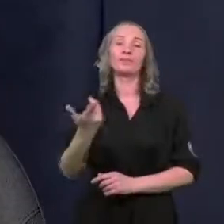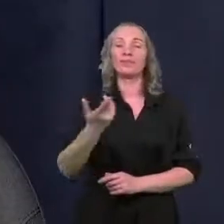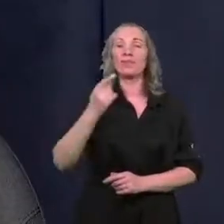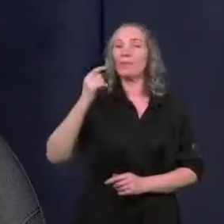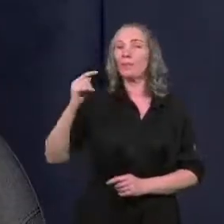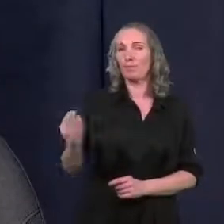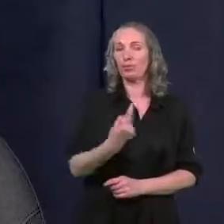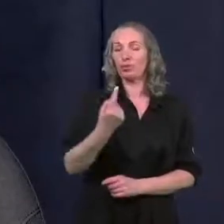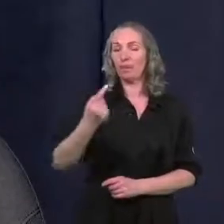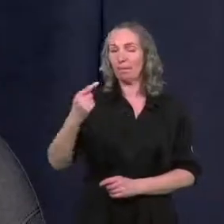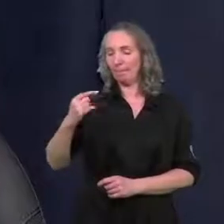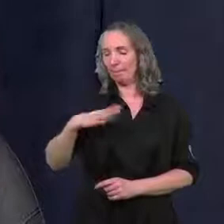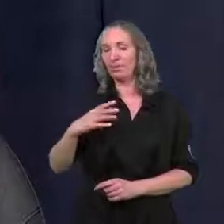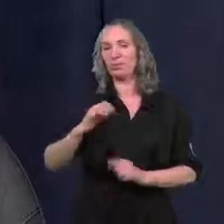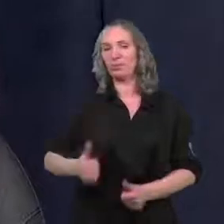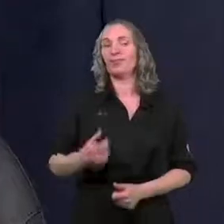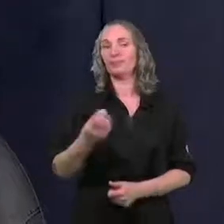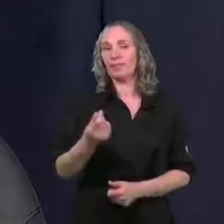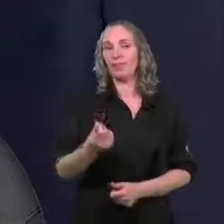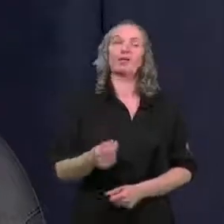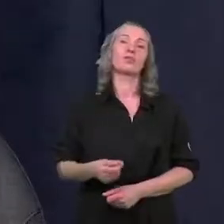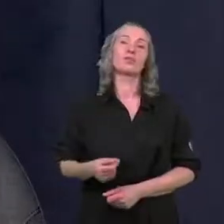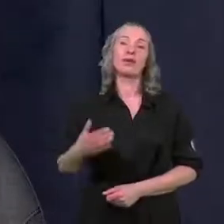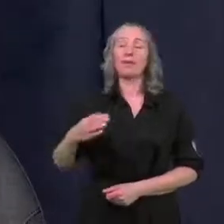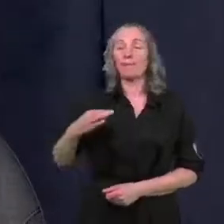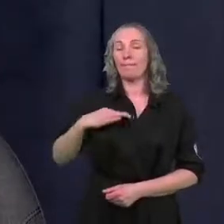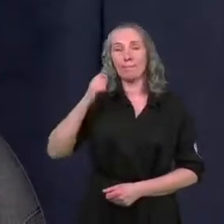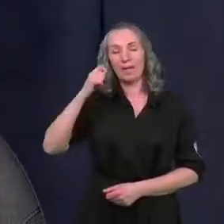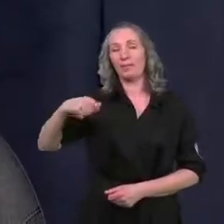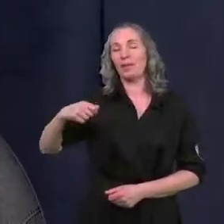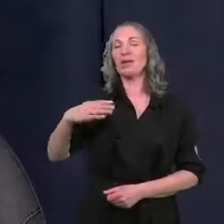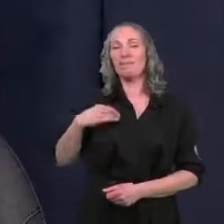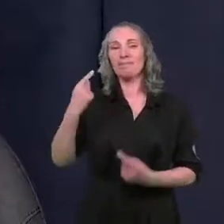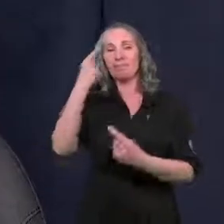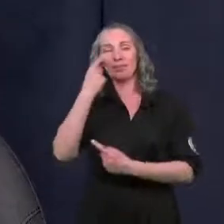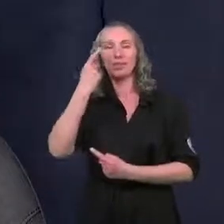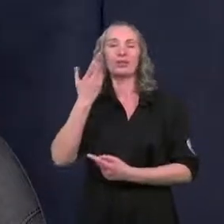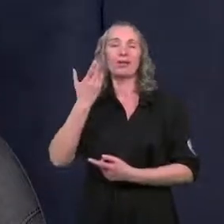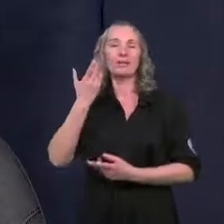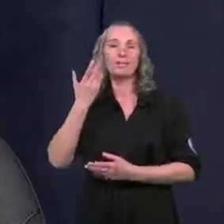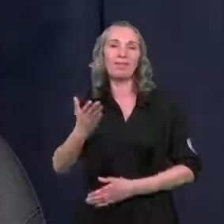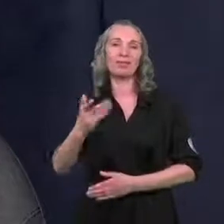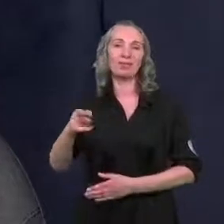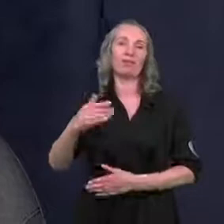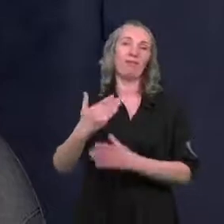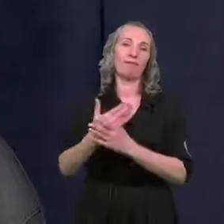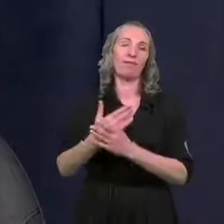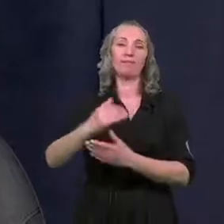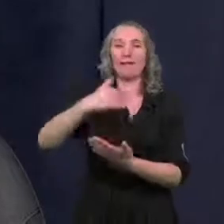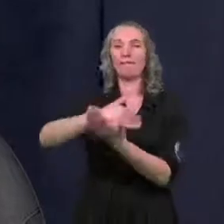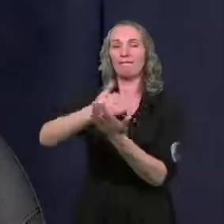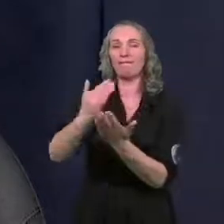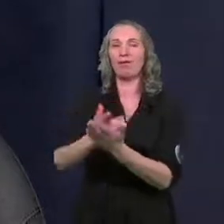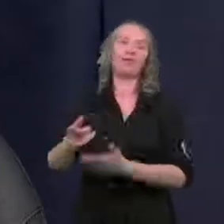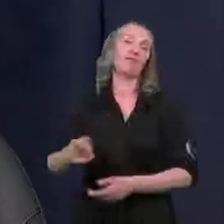musi nas być stać, a poza tym z Panią Prezydent mamy taką cichą nadzieję, że będzie to instytucja wojewódzka